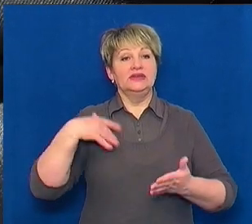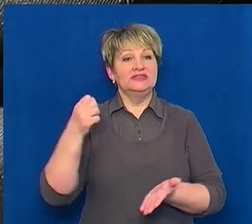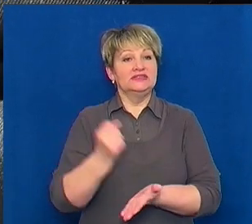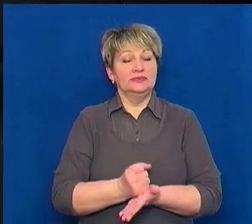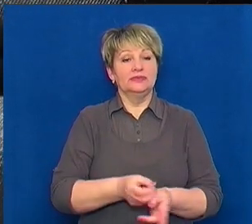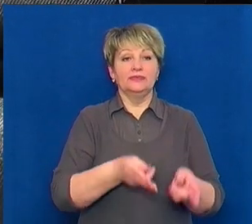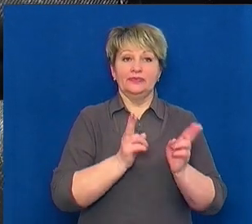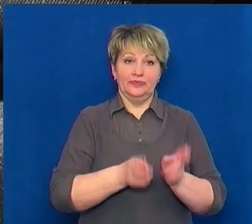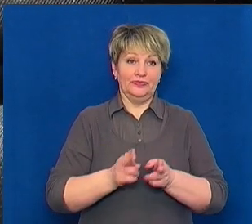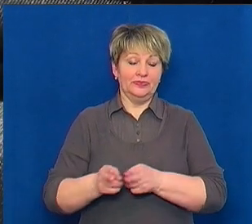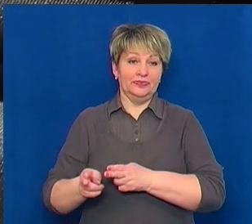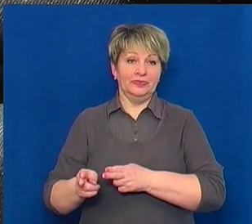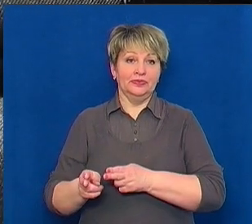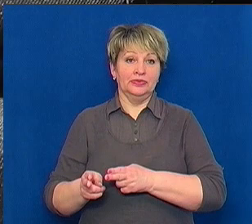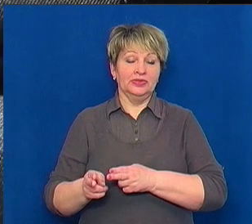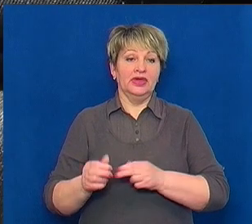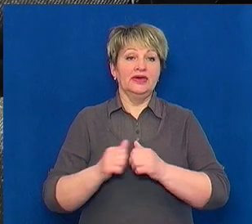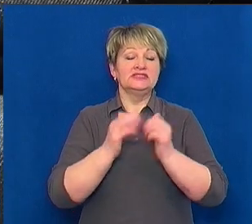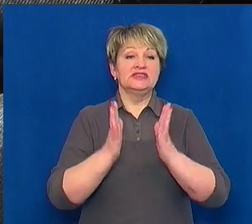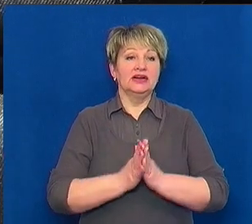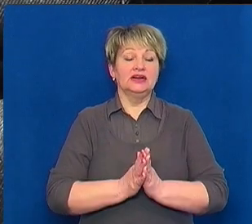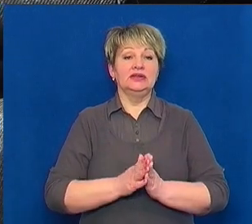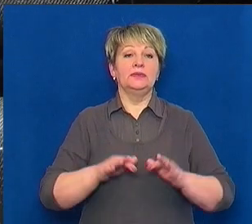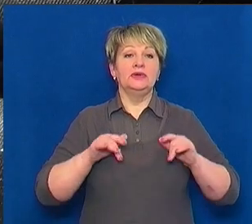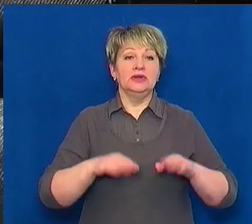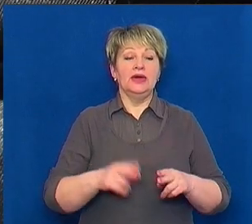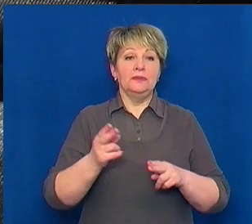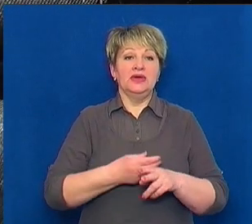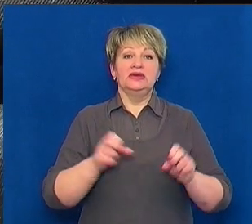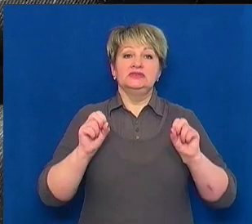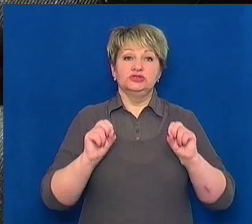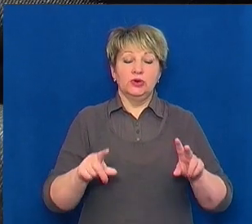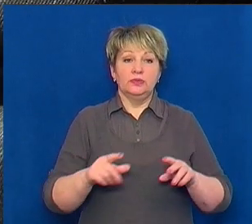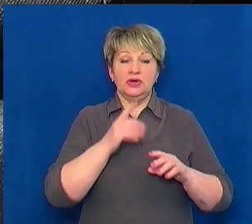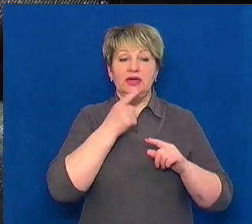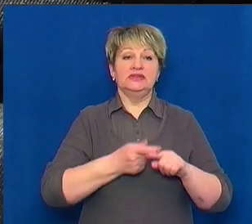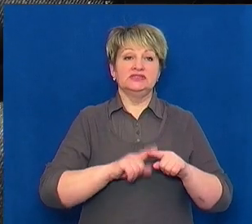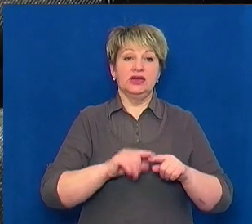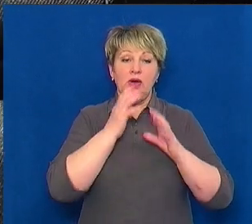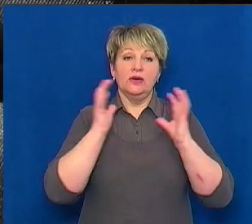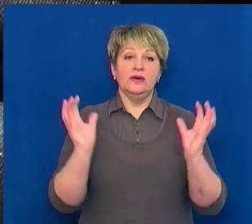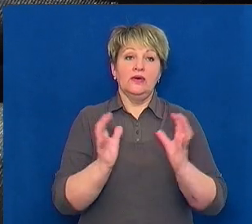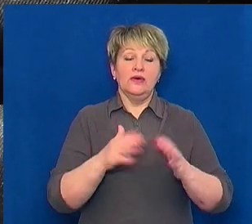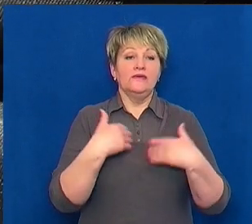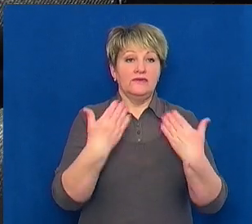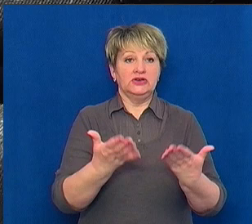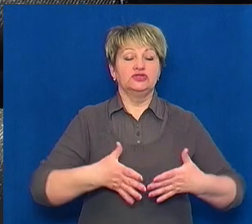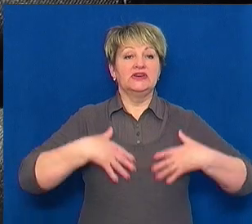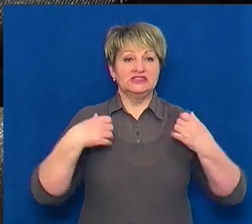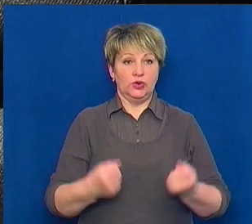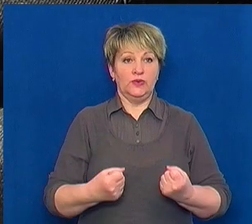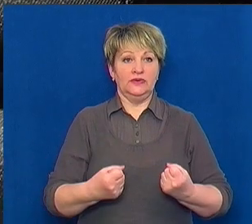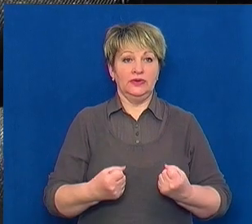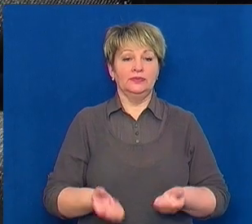виконання усіх особистих та загальних заходів безпеки є протидією зараженню та поширенню коронавірусної інфекції.